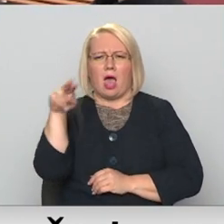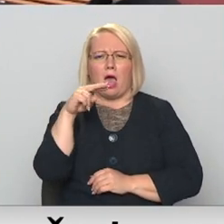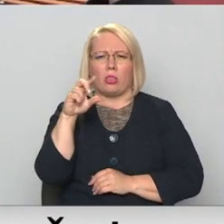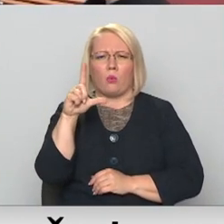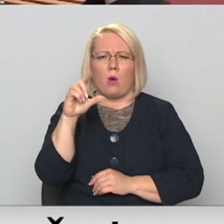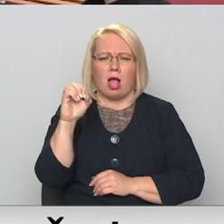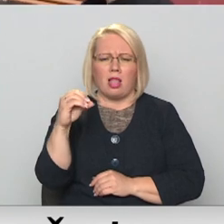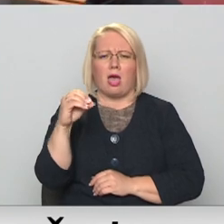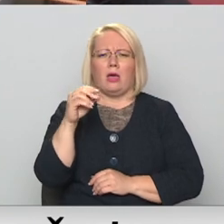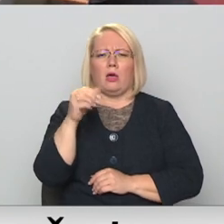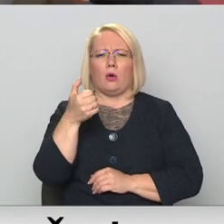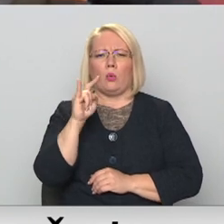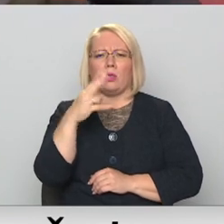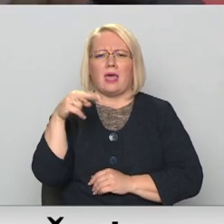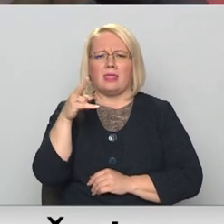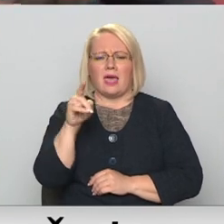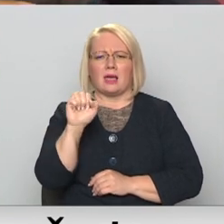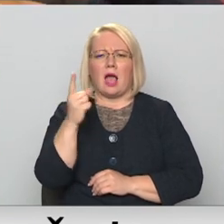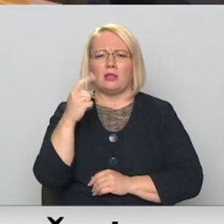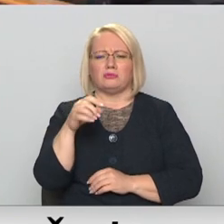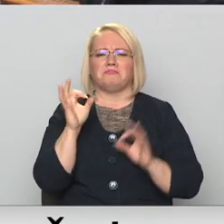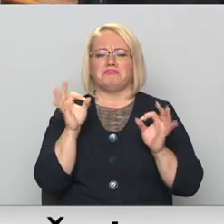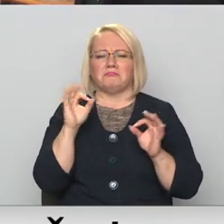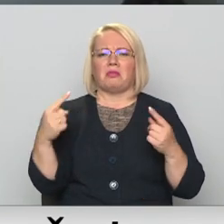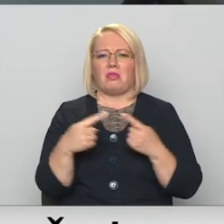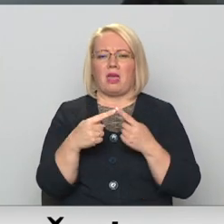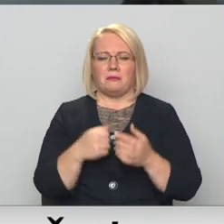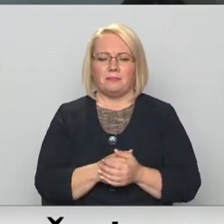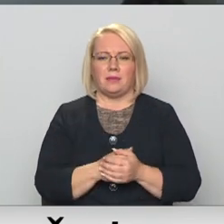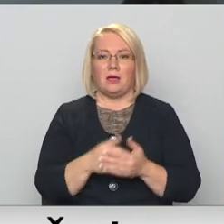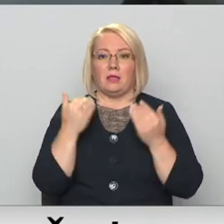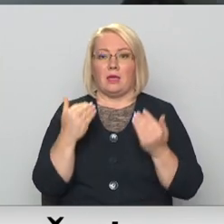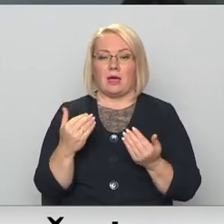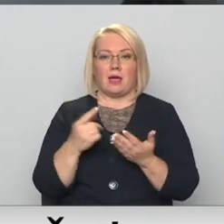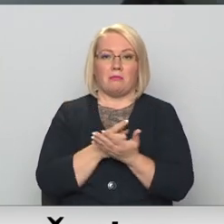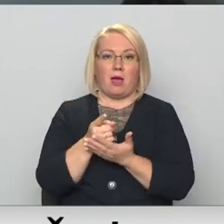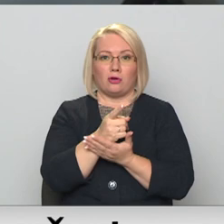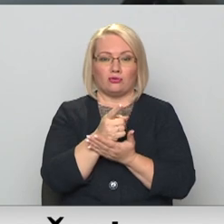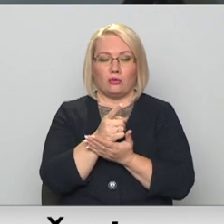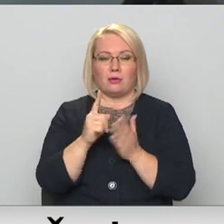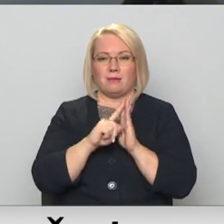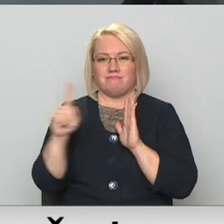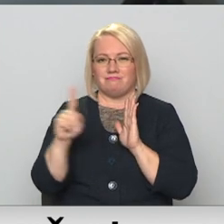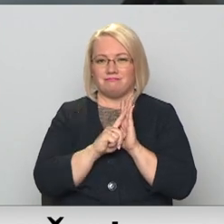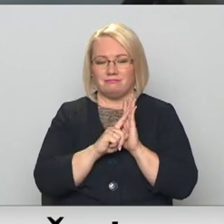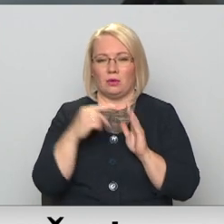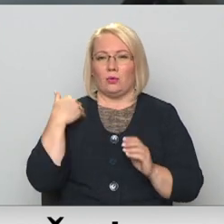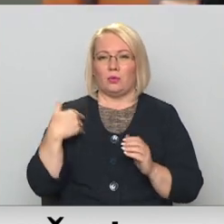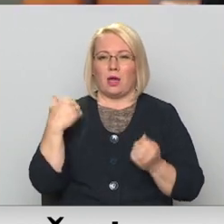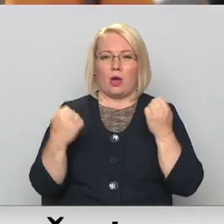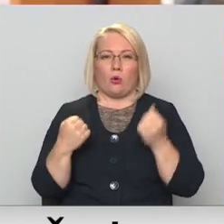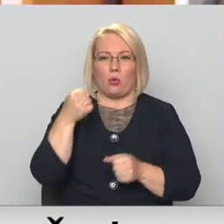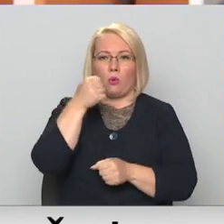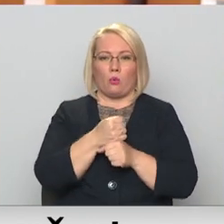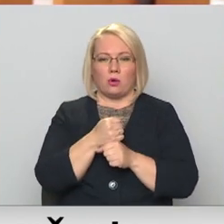nalsumu taisni, jā? Jā, tad mums šis ir darba. Šoreiz maršruta kuldīga basi vārpa sākumā kuldīgas autovostā